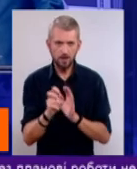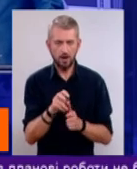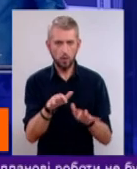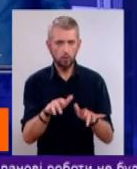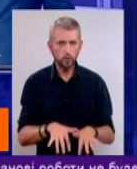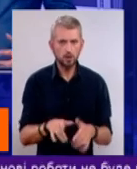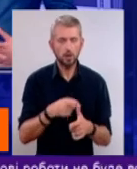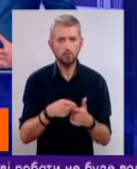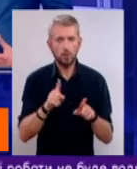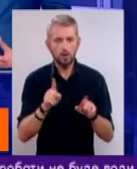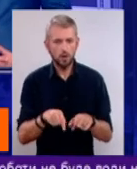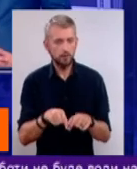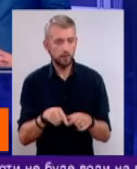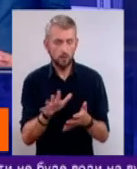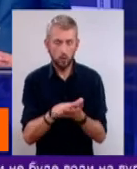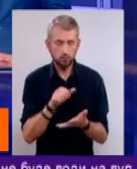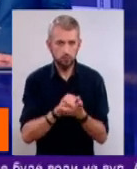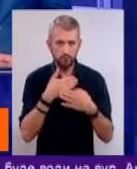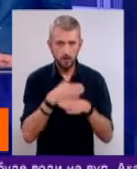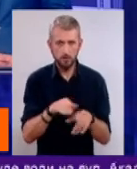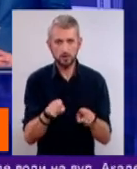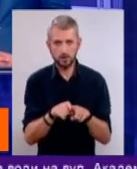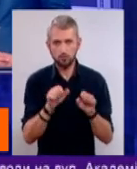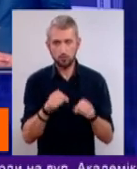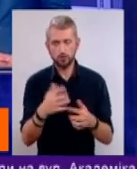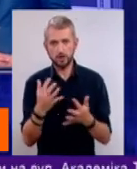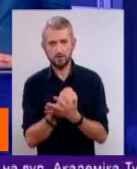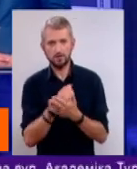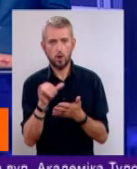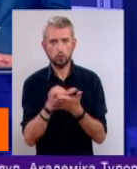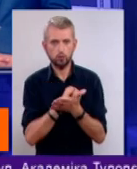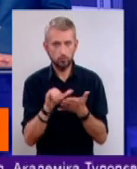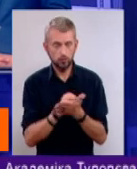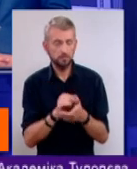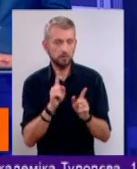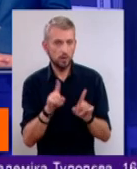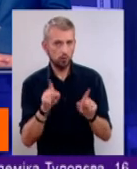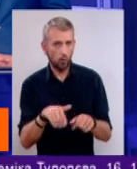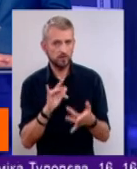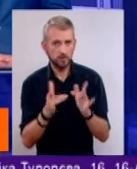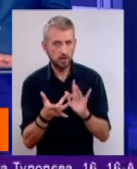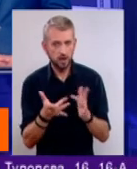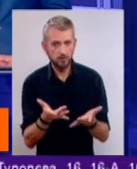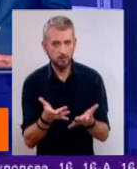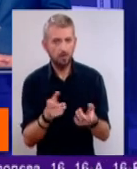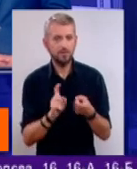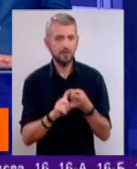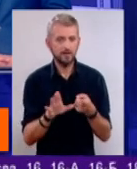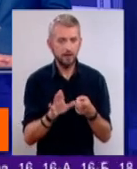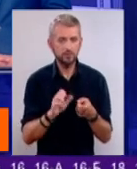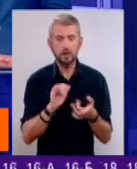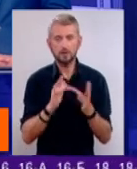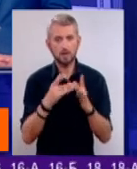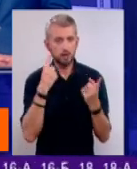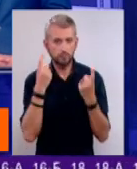комп'ютер, або навіть його розбивали. Такі ролики можна знайти і на Ютубі, от, до речі, також інтернет. Незалежність, інтернет